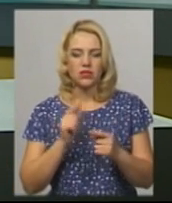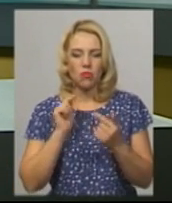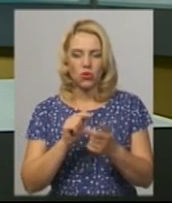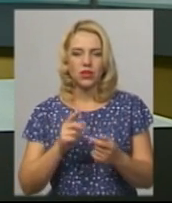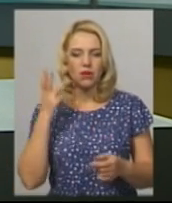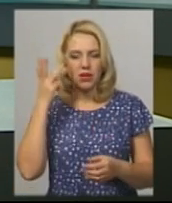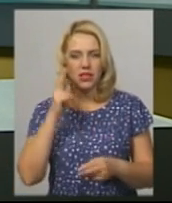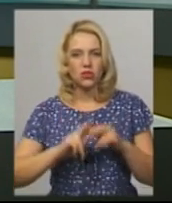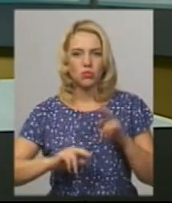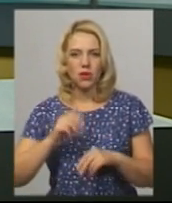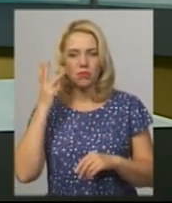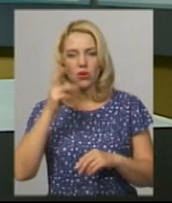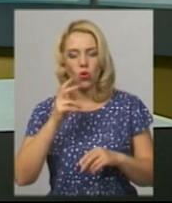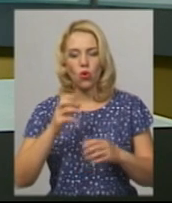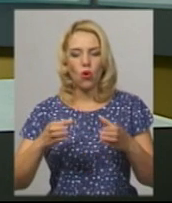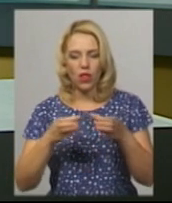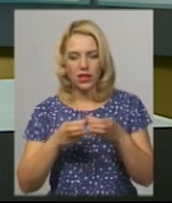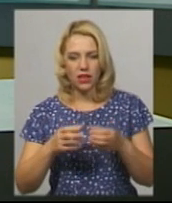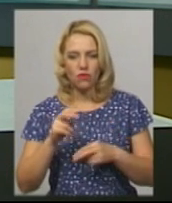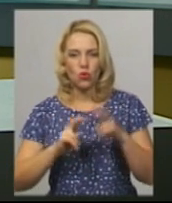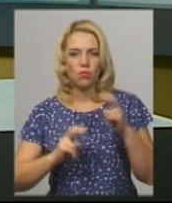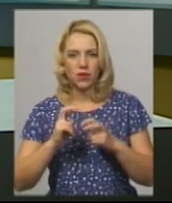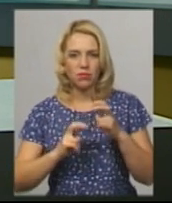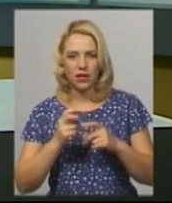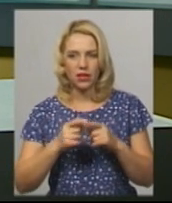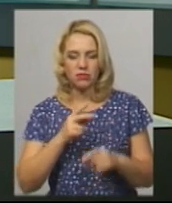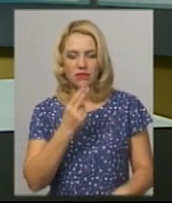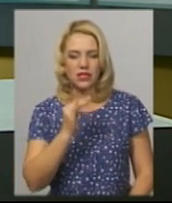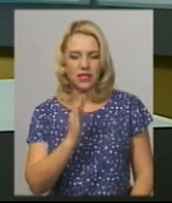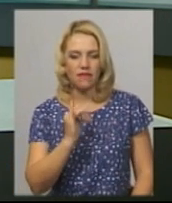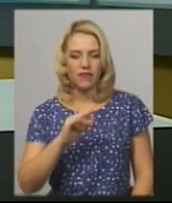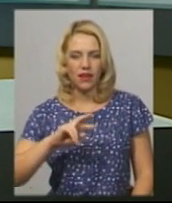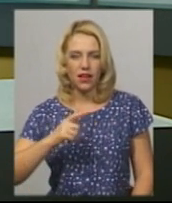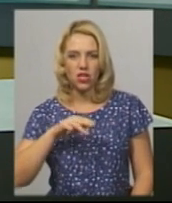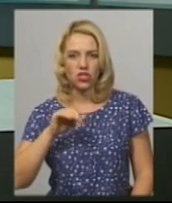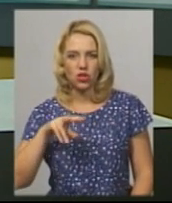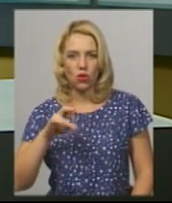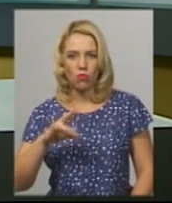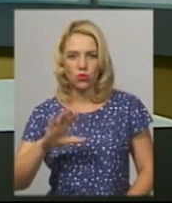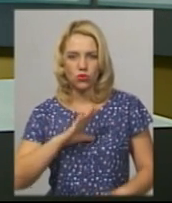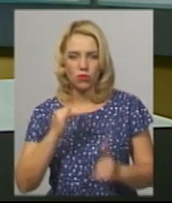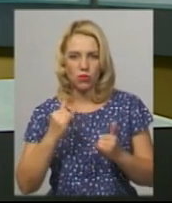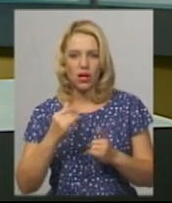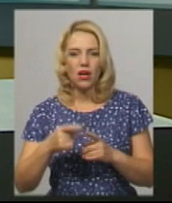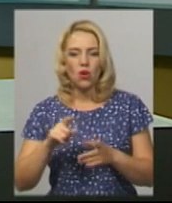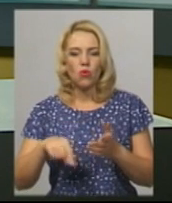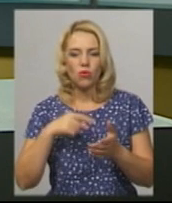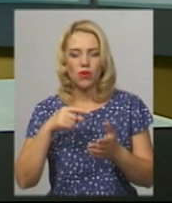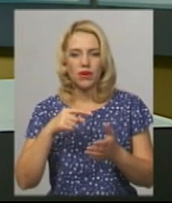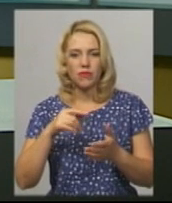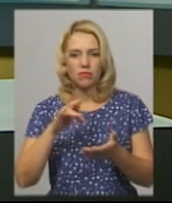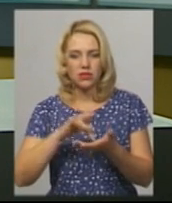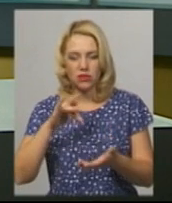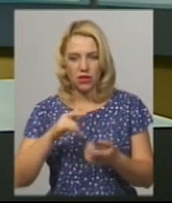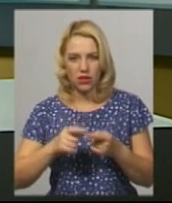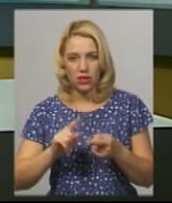забудовника колективного підприємства «Цивіль Житлобуд» відбулася сьогодні біля стін міської ради в обласному центрі. Учасники вимагали владу